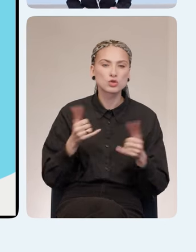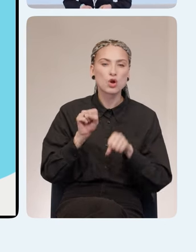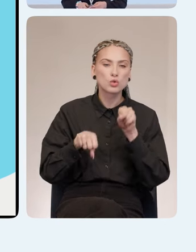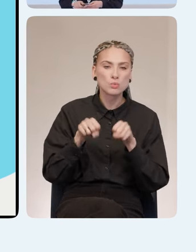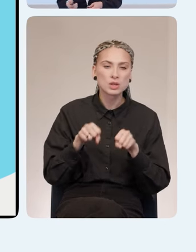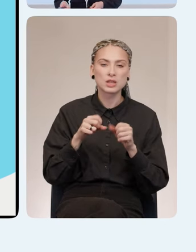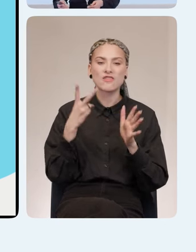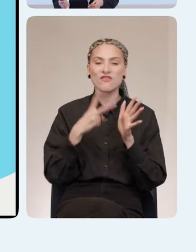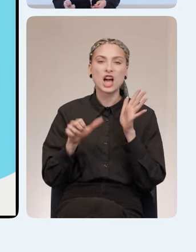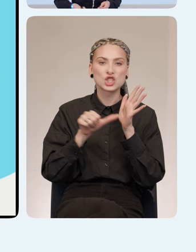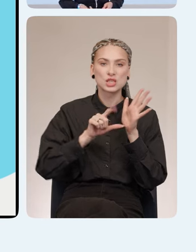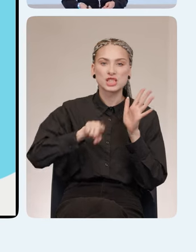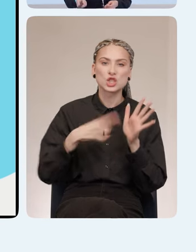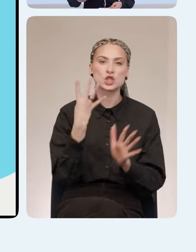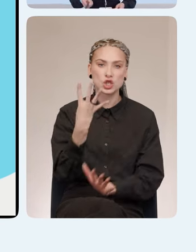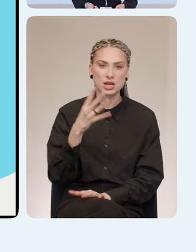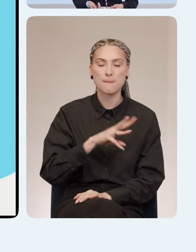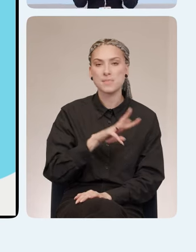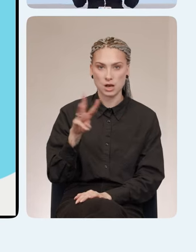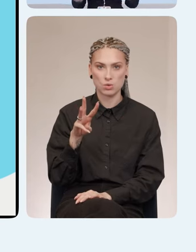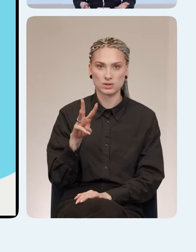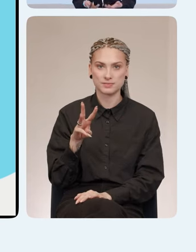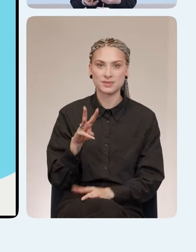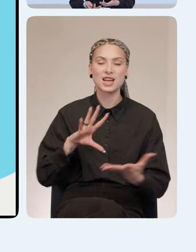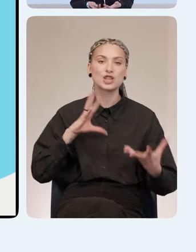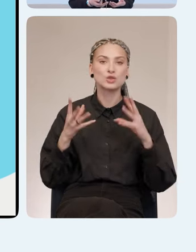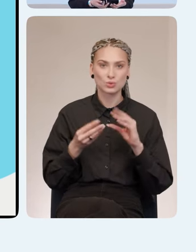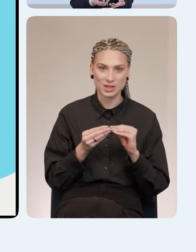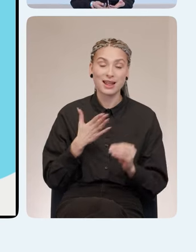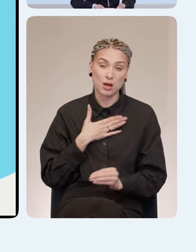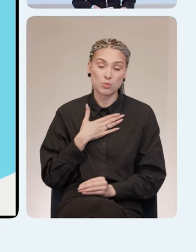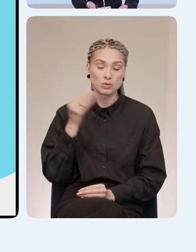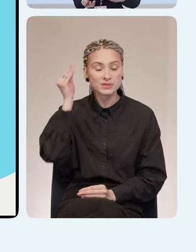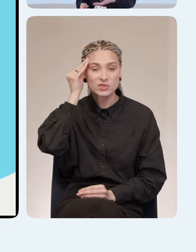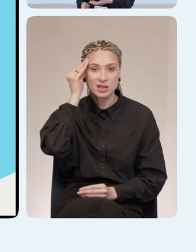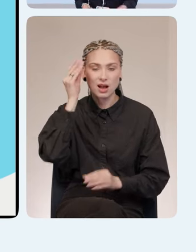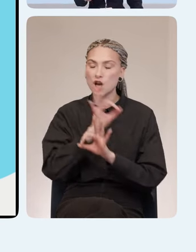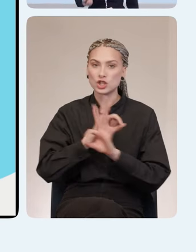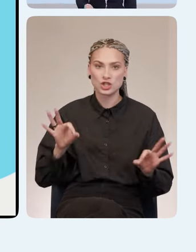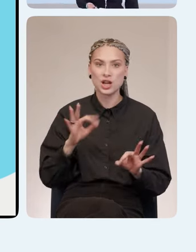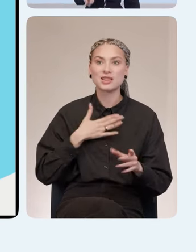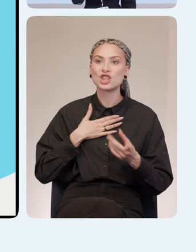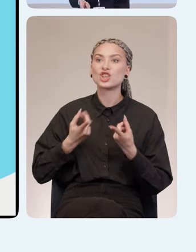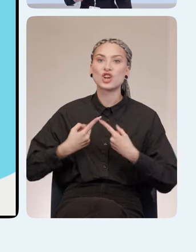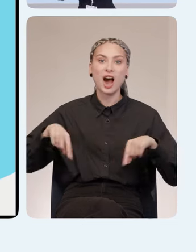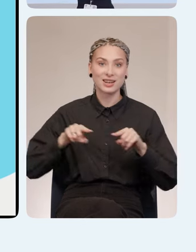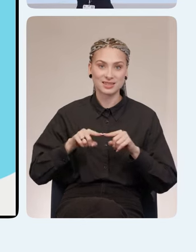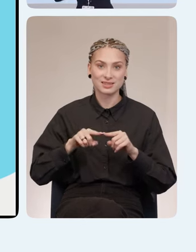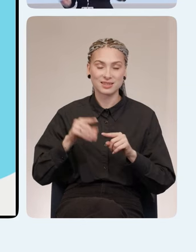медиалогии, 26,4 миллиона. Результаты, на мой взгляд, отличные. На взгляд наших организаторов